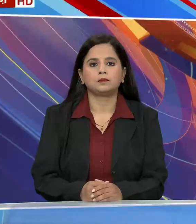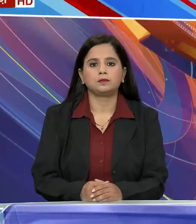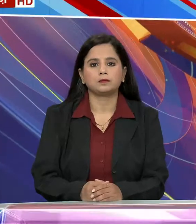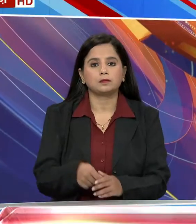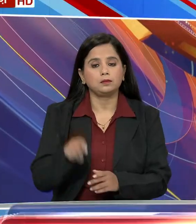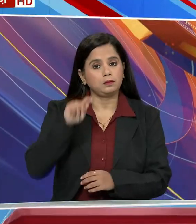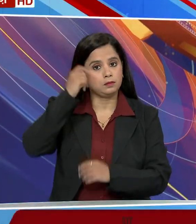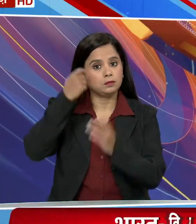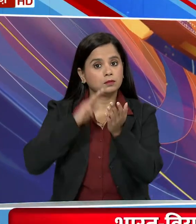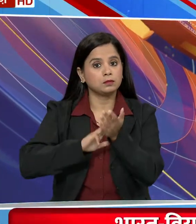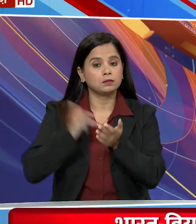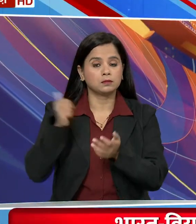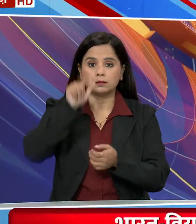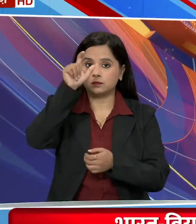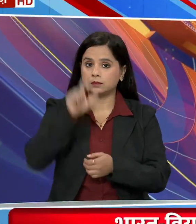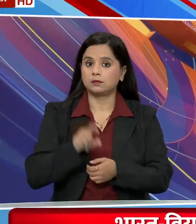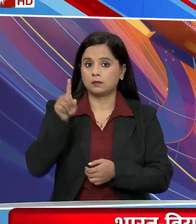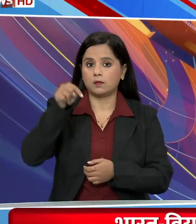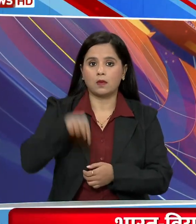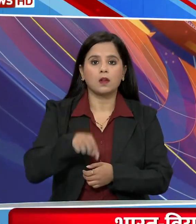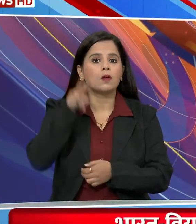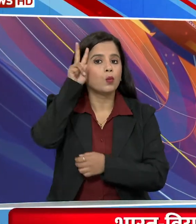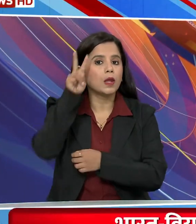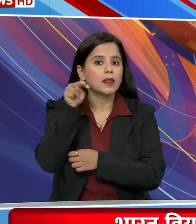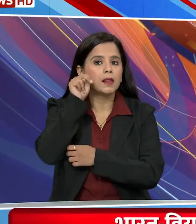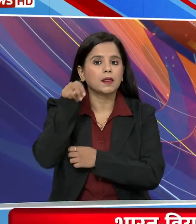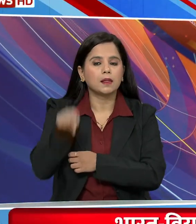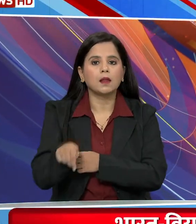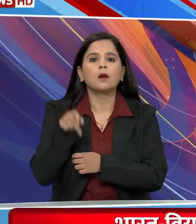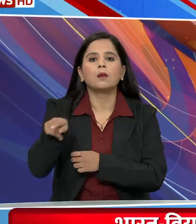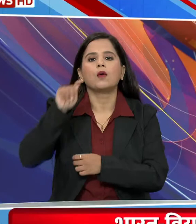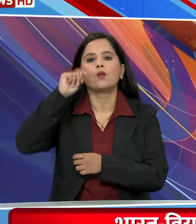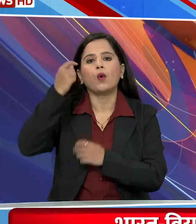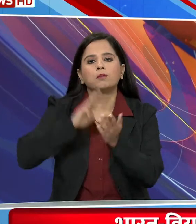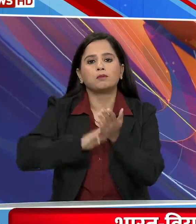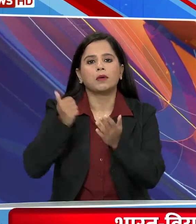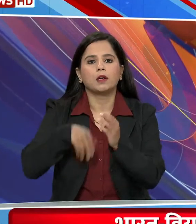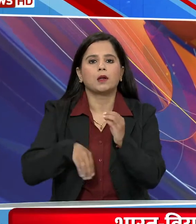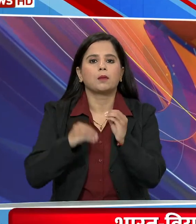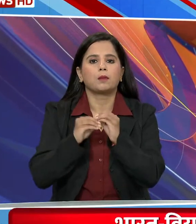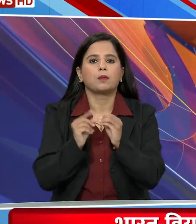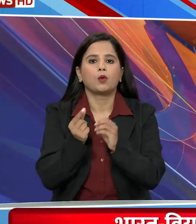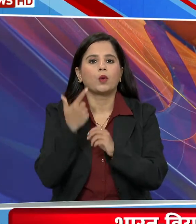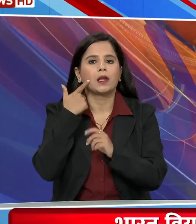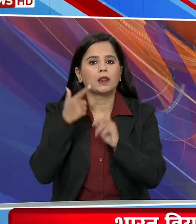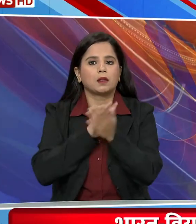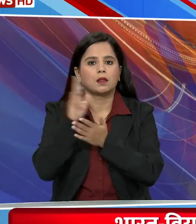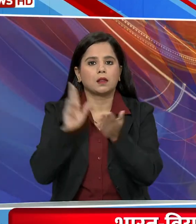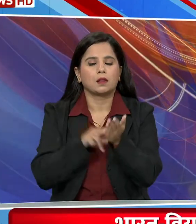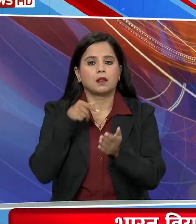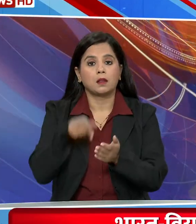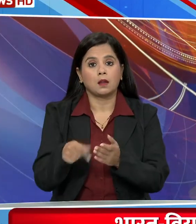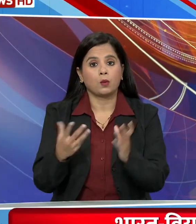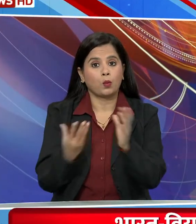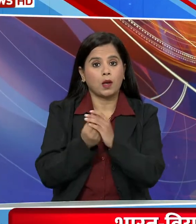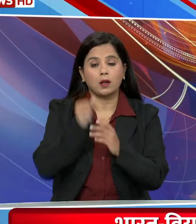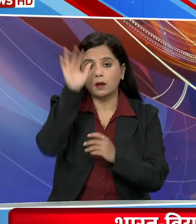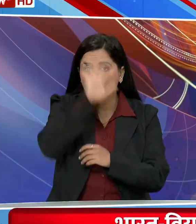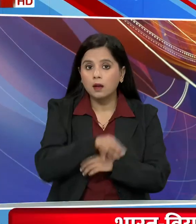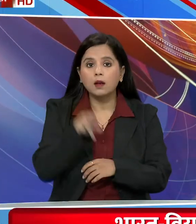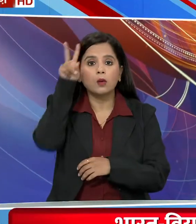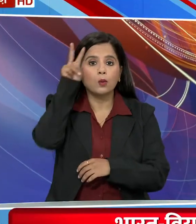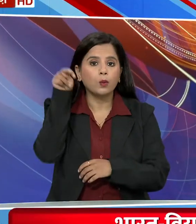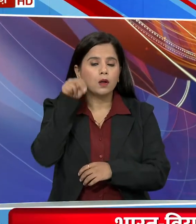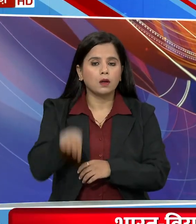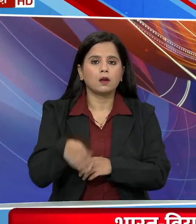विदेश मंत्री टोकरेस चेश्वंकर राज वियतनाम के विदेश मंत्री मुई थान सोन के साथ भारत वियतनाम सयुग